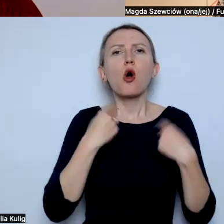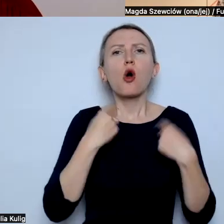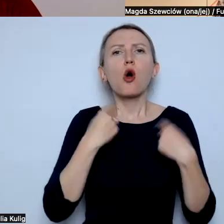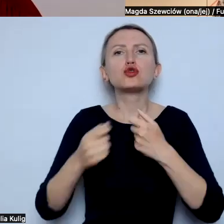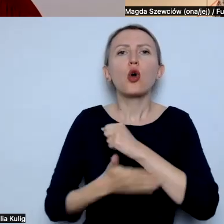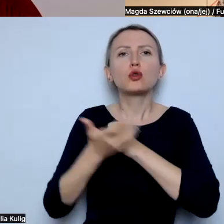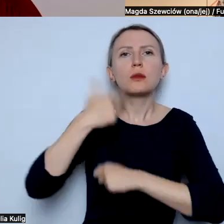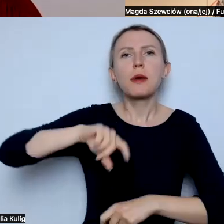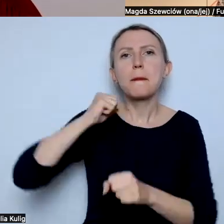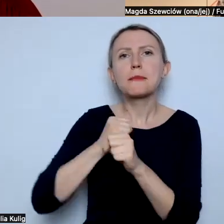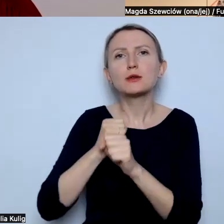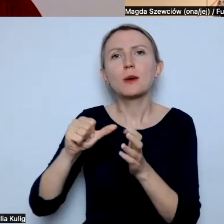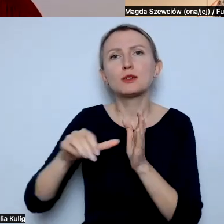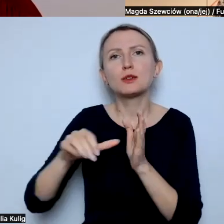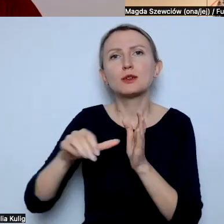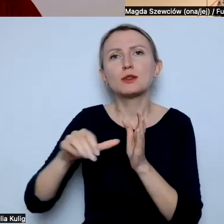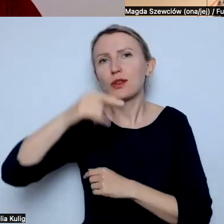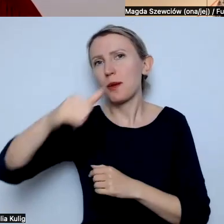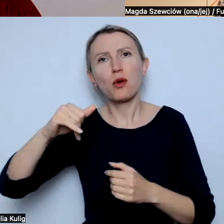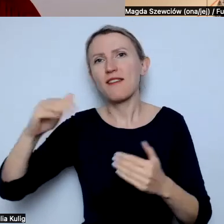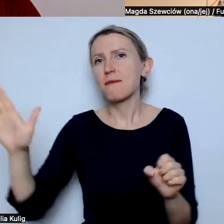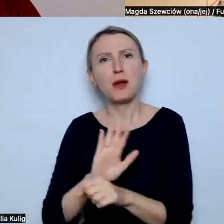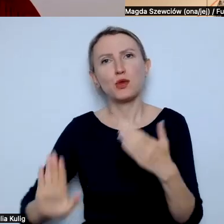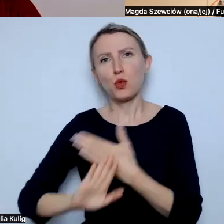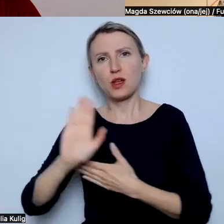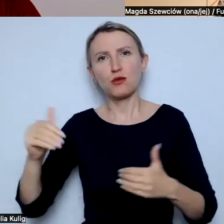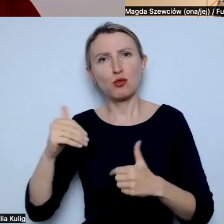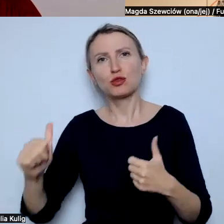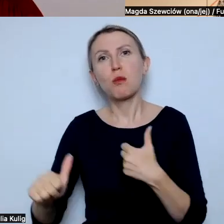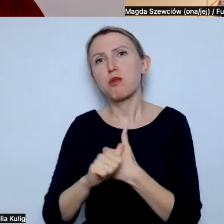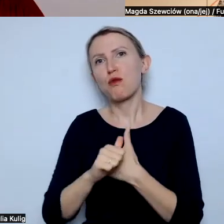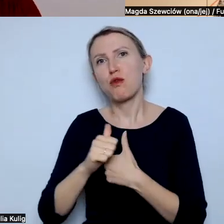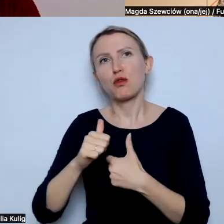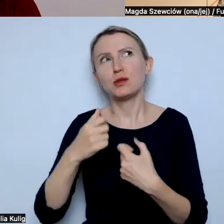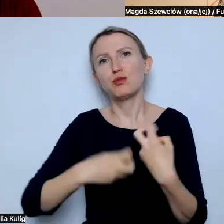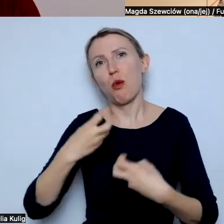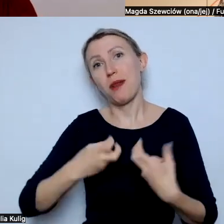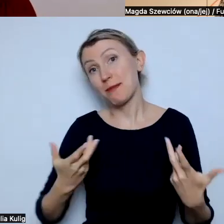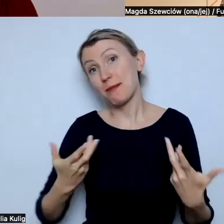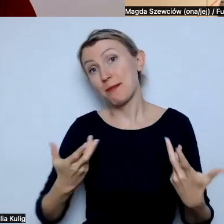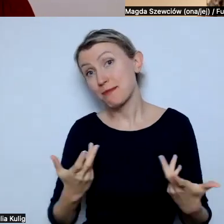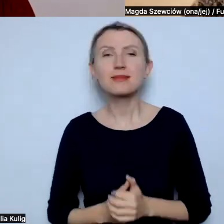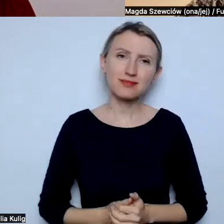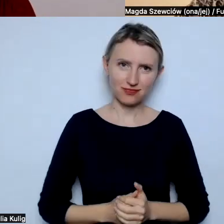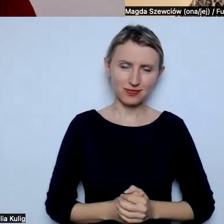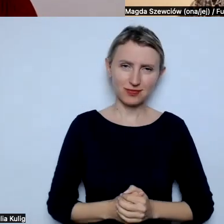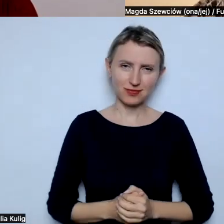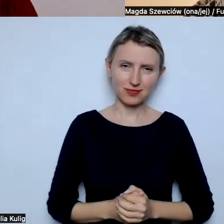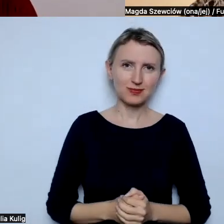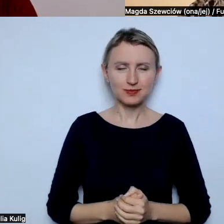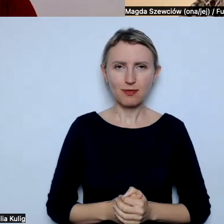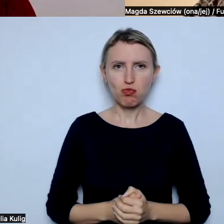pracujemy w środowisku, w którym nie możemy się w pełni ujawnić, bo mogłoby to spowodować powstanie wielu problemów? Czy ty masz jakąś odpowiedź na to?